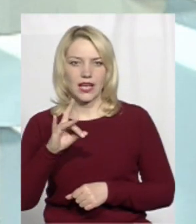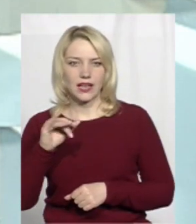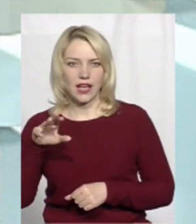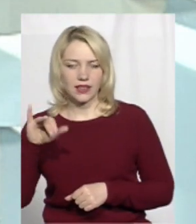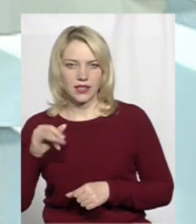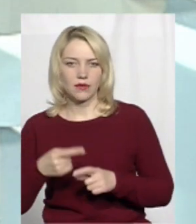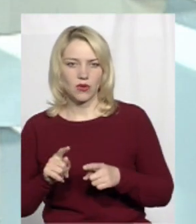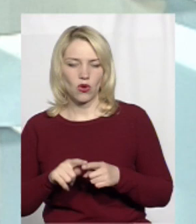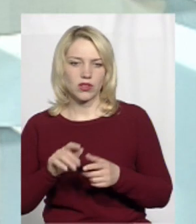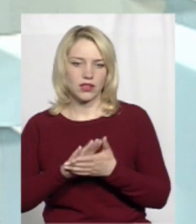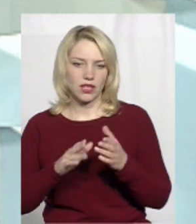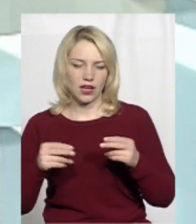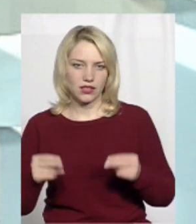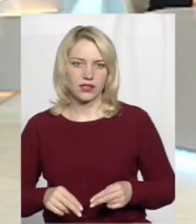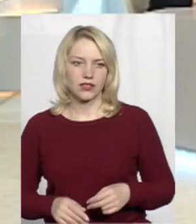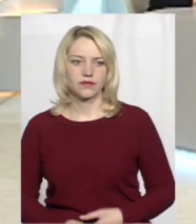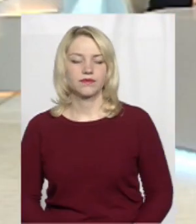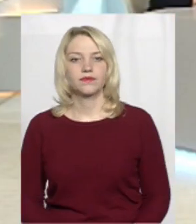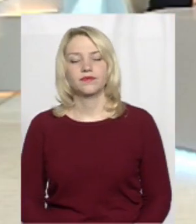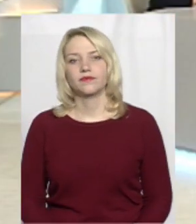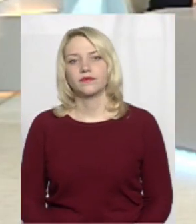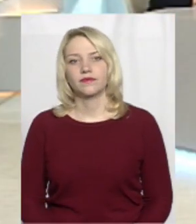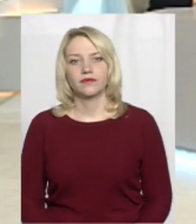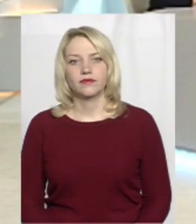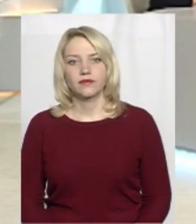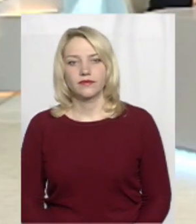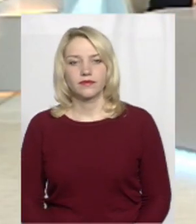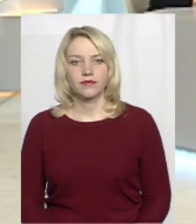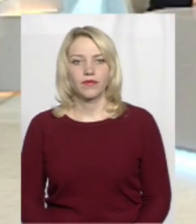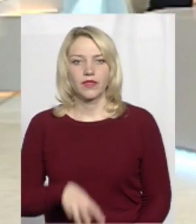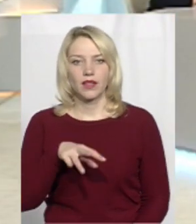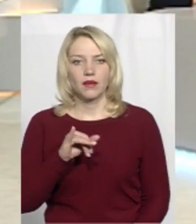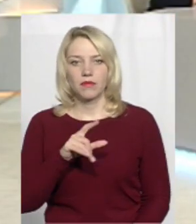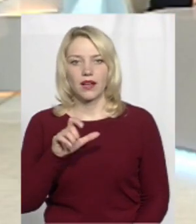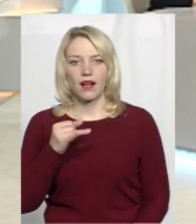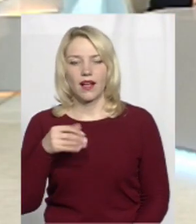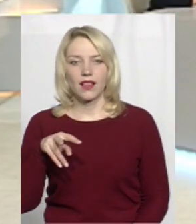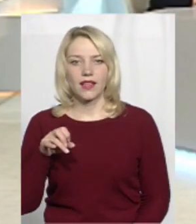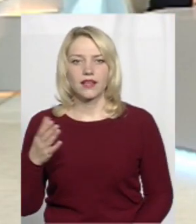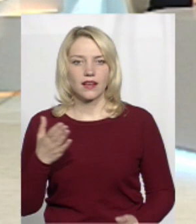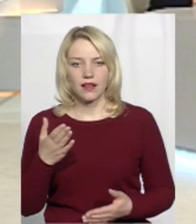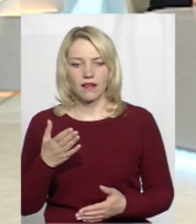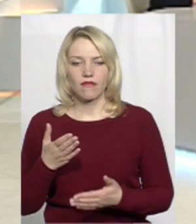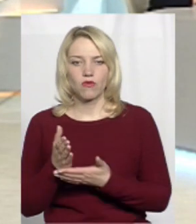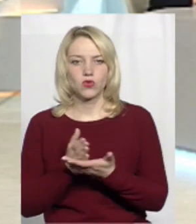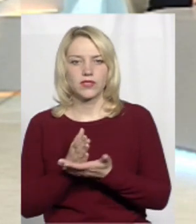підрозділу територіальної оборони, особливо в бригаді. Пане Михайле, а яка функція Ради